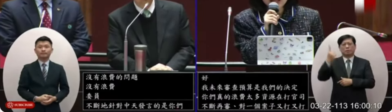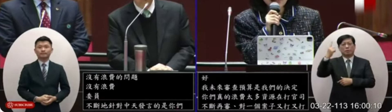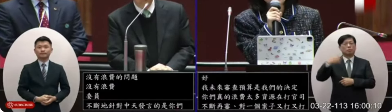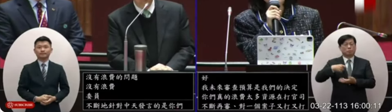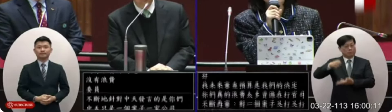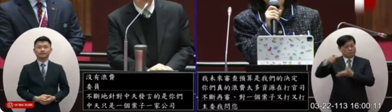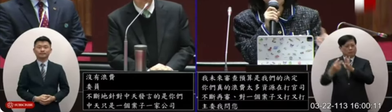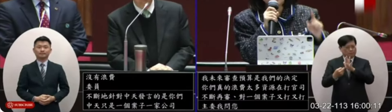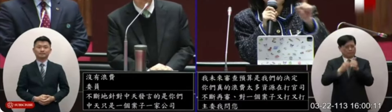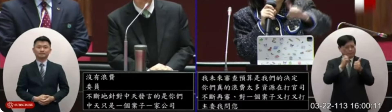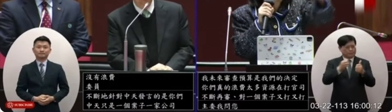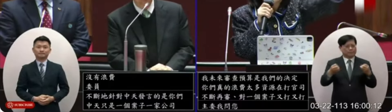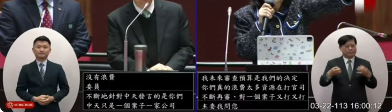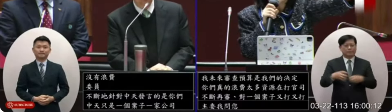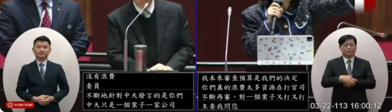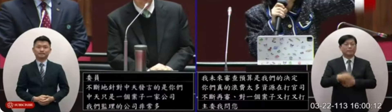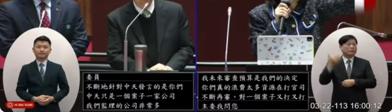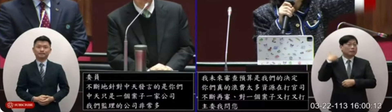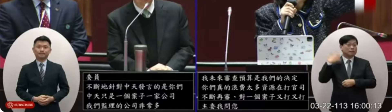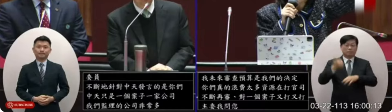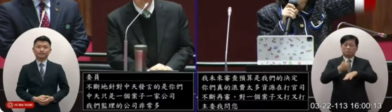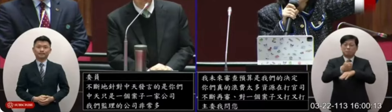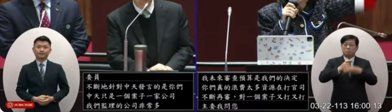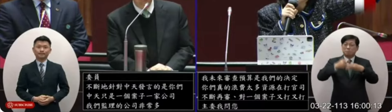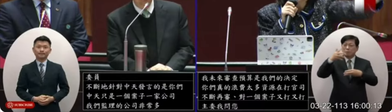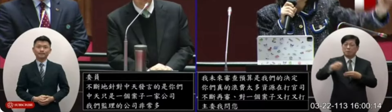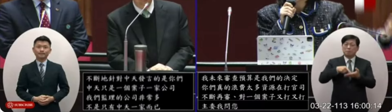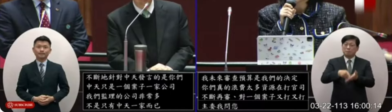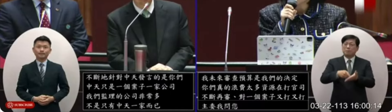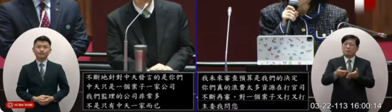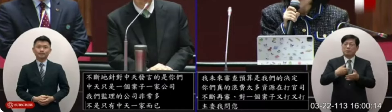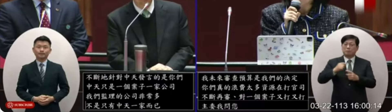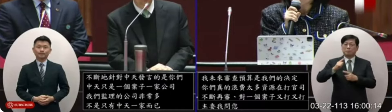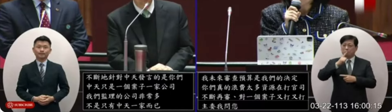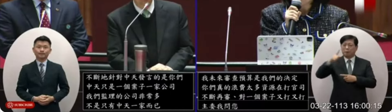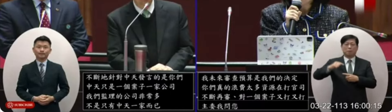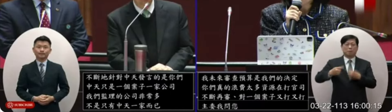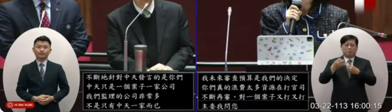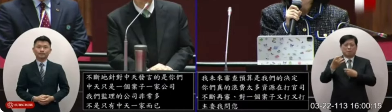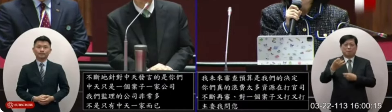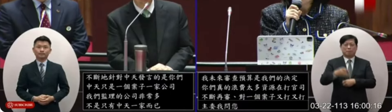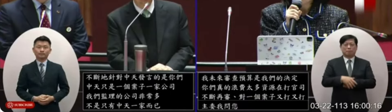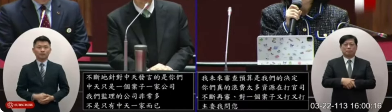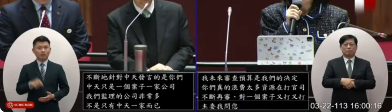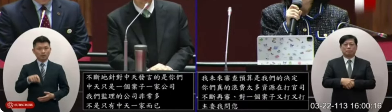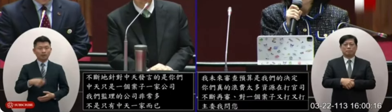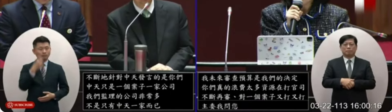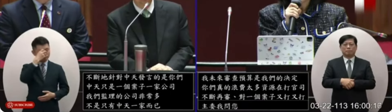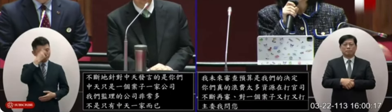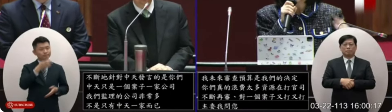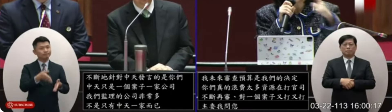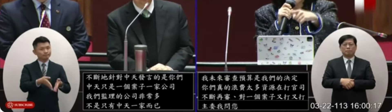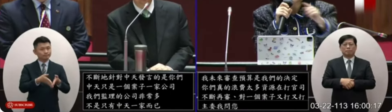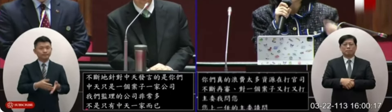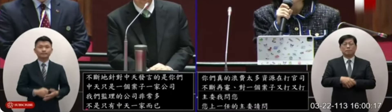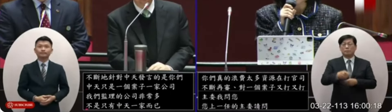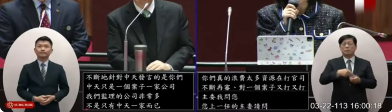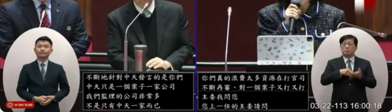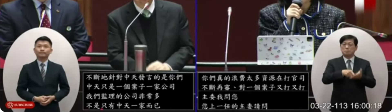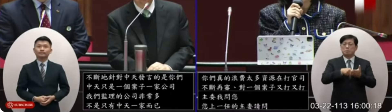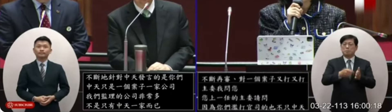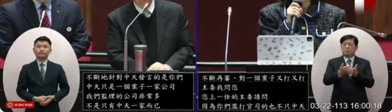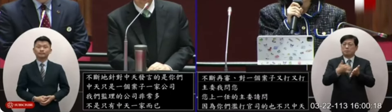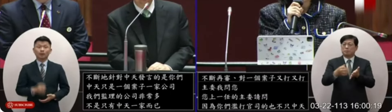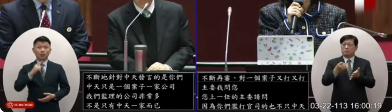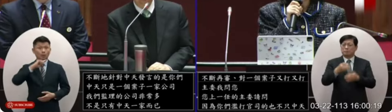中天我只是舉這個個案跟你討論上一任的主委他們編了多少的訴訟費這個要去查一下你編了